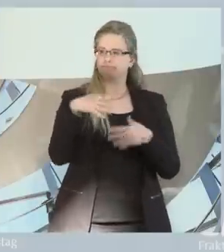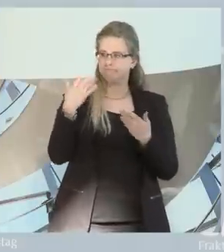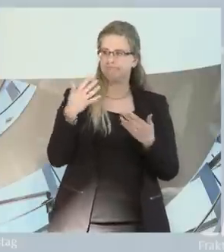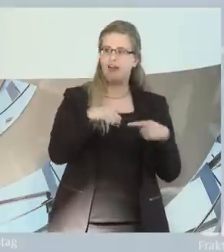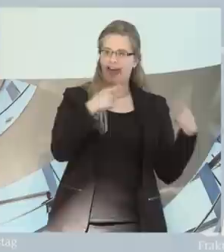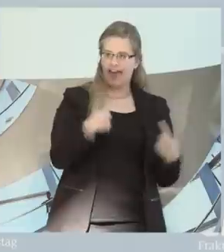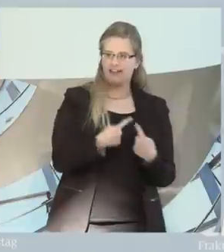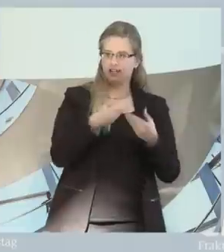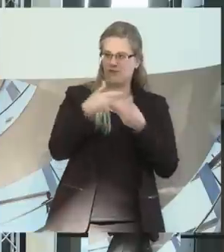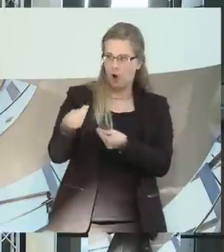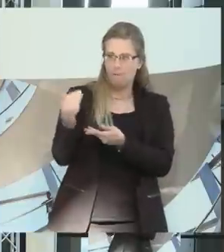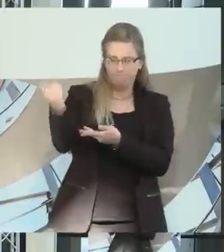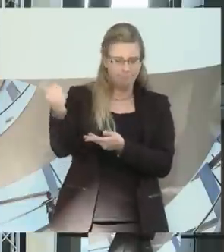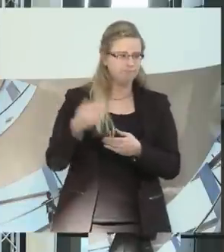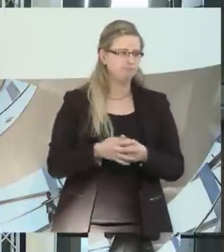willkommen.